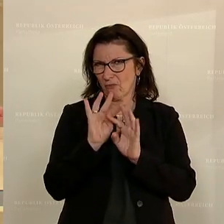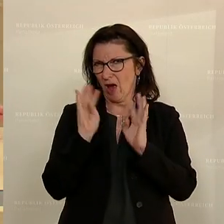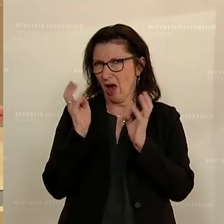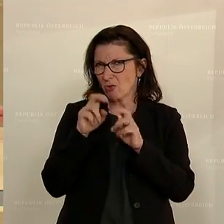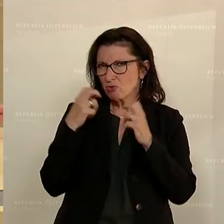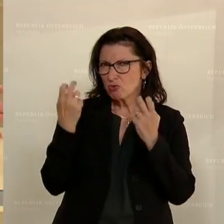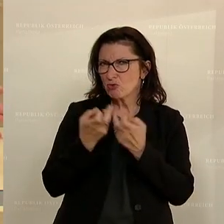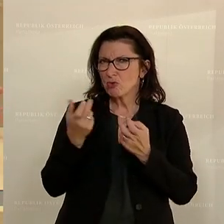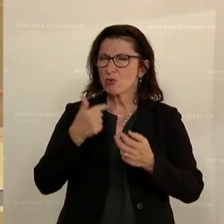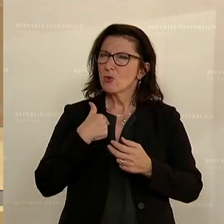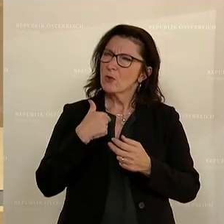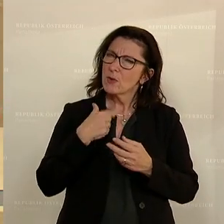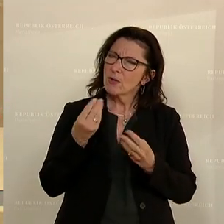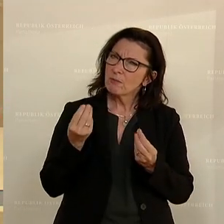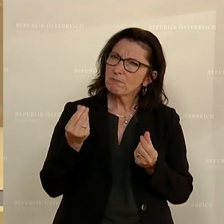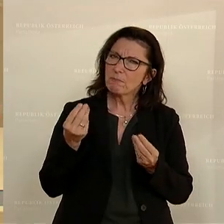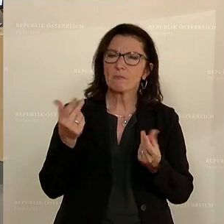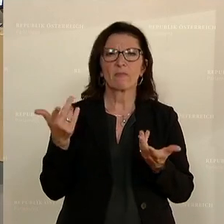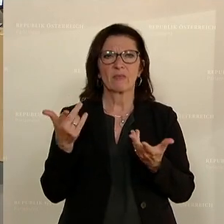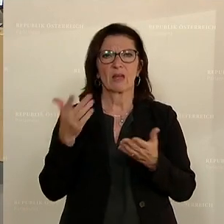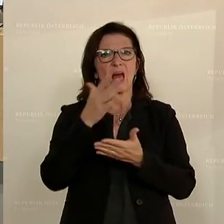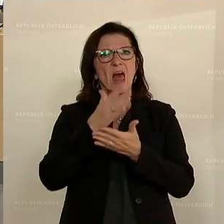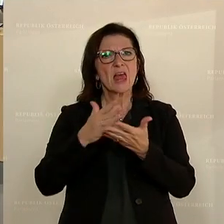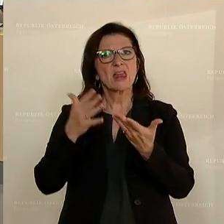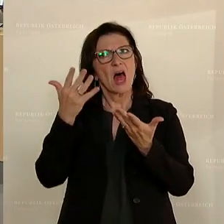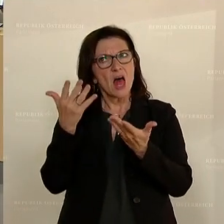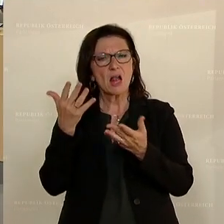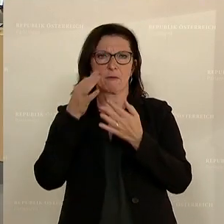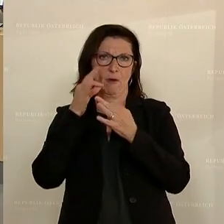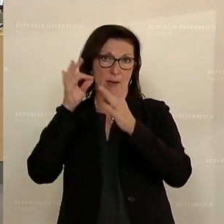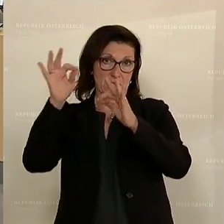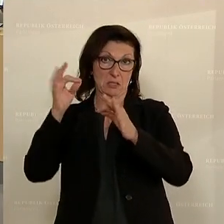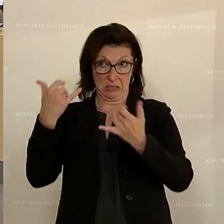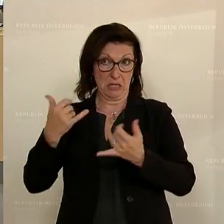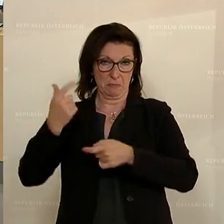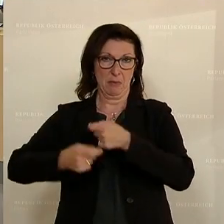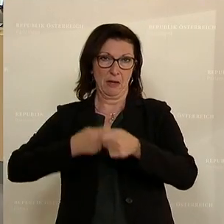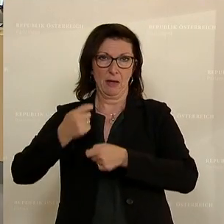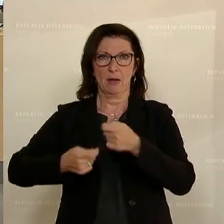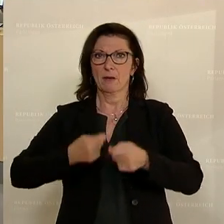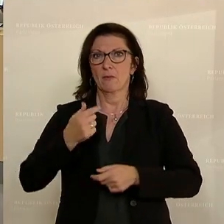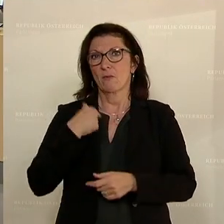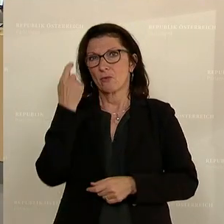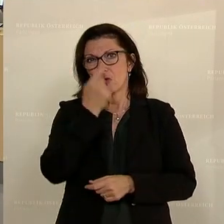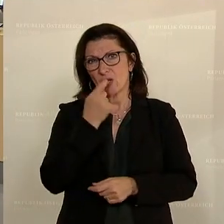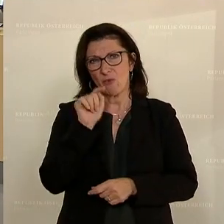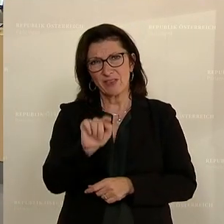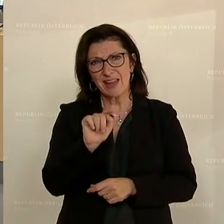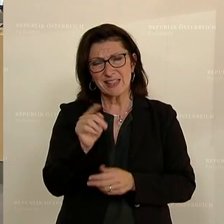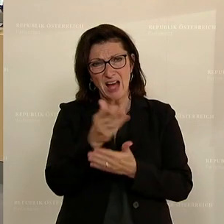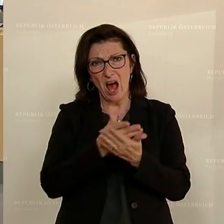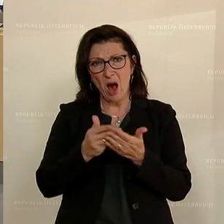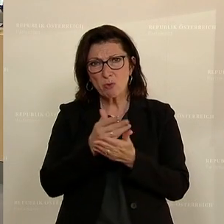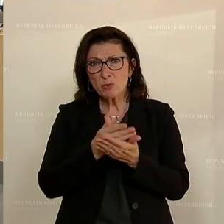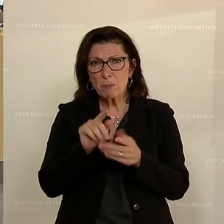dass an diesen Teilverbesserungen gearbeitet wird. Und es bleibt zu erhoffen, dass diese wertvolle Ausbildungsschiene als